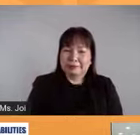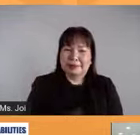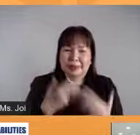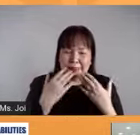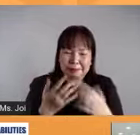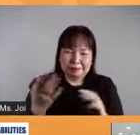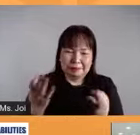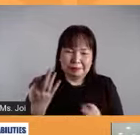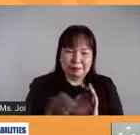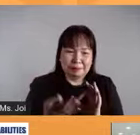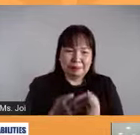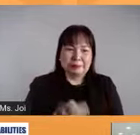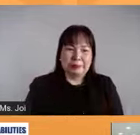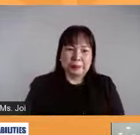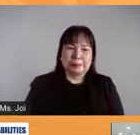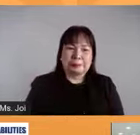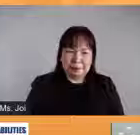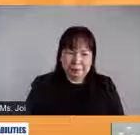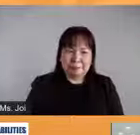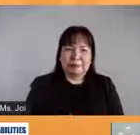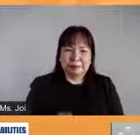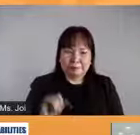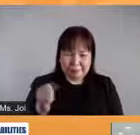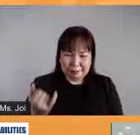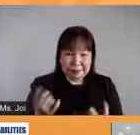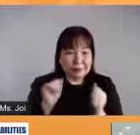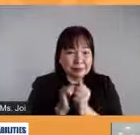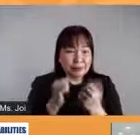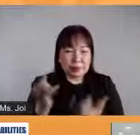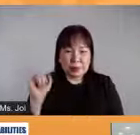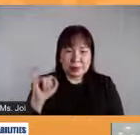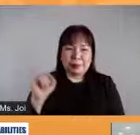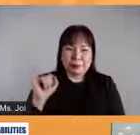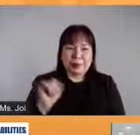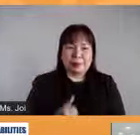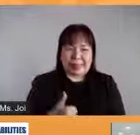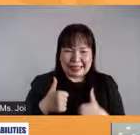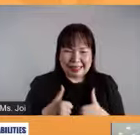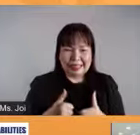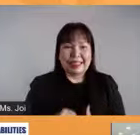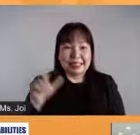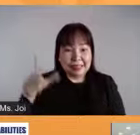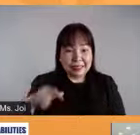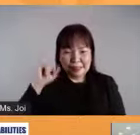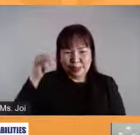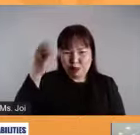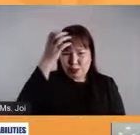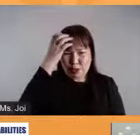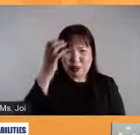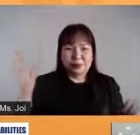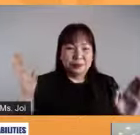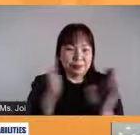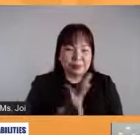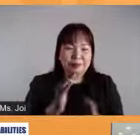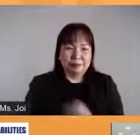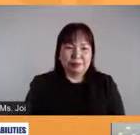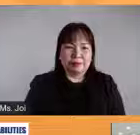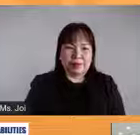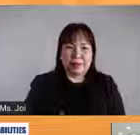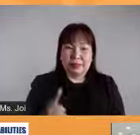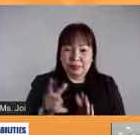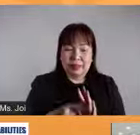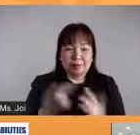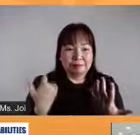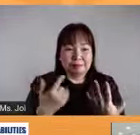Filipino Sign Language Interpreter sa kasama natin ngayon si Miss Joy Villarreal at mamaya si Mr. Wel Jackson Ang ating